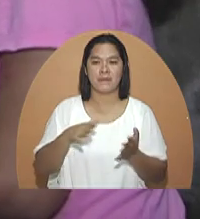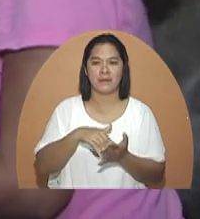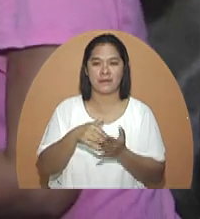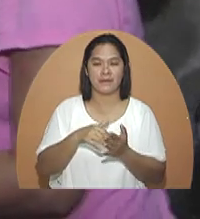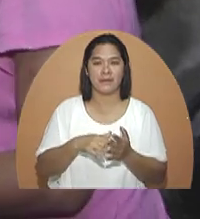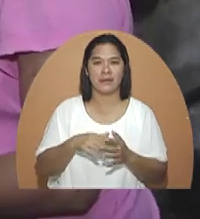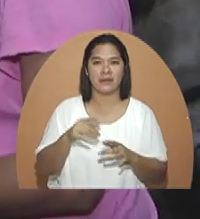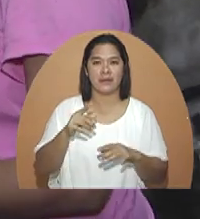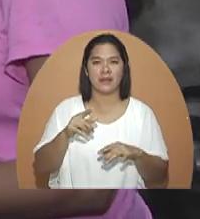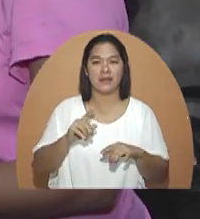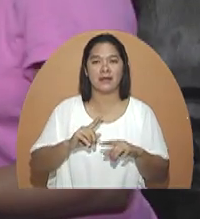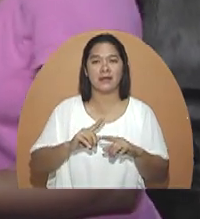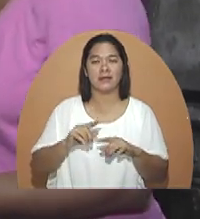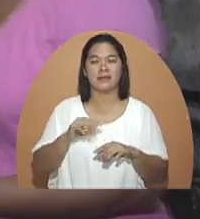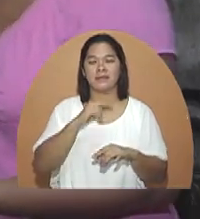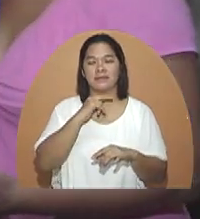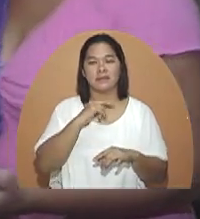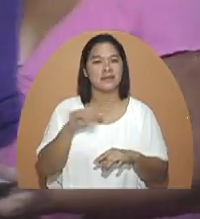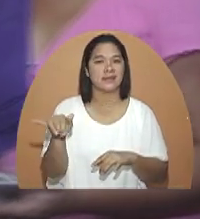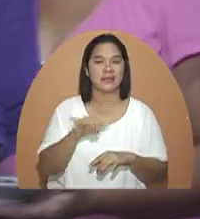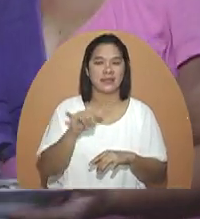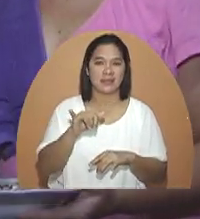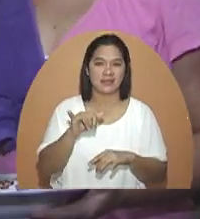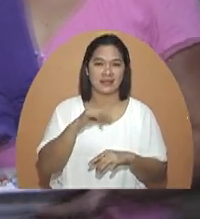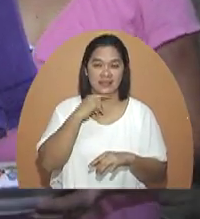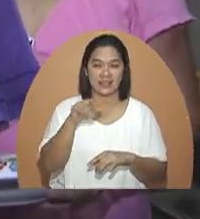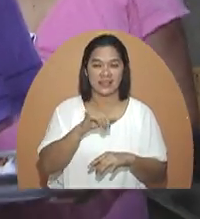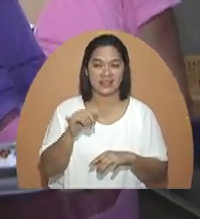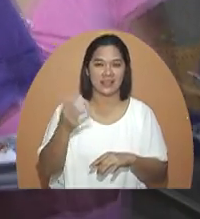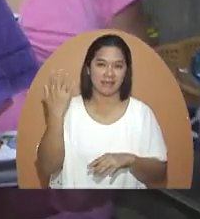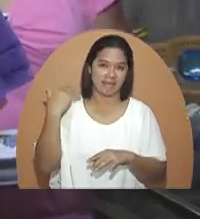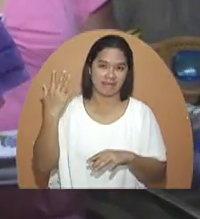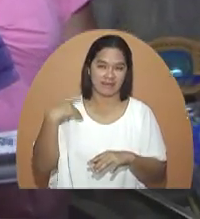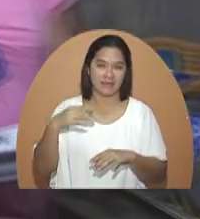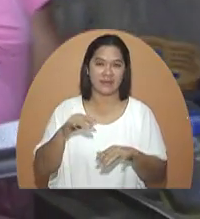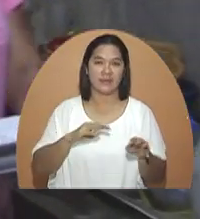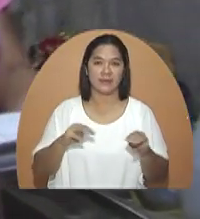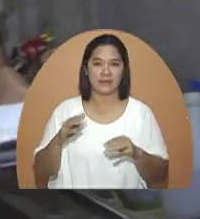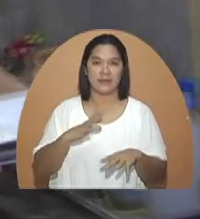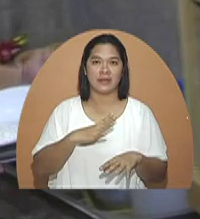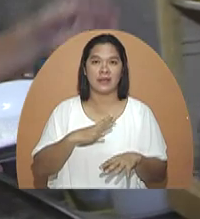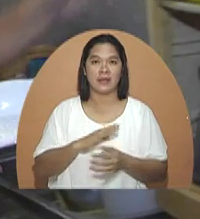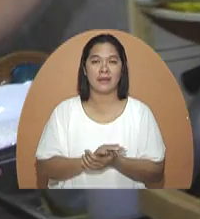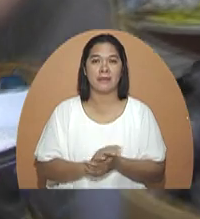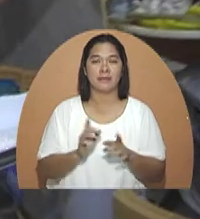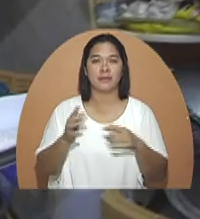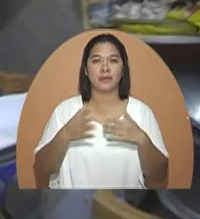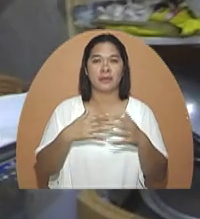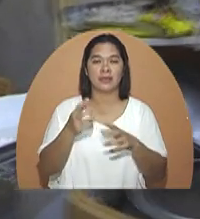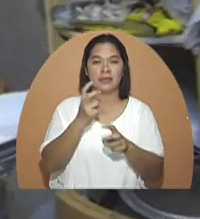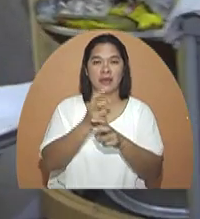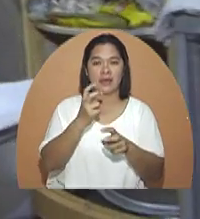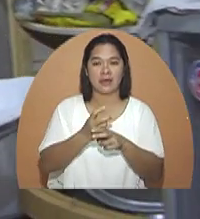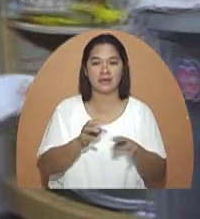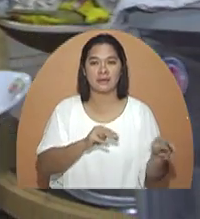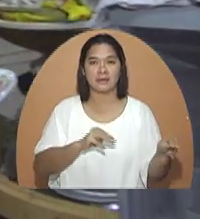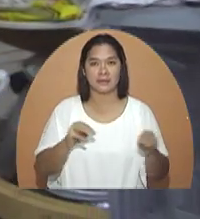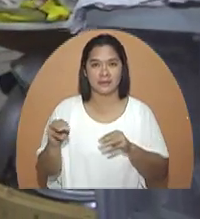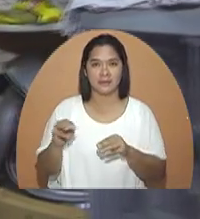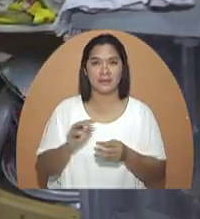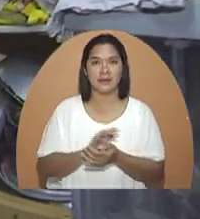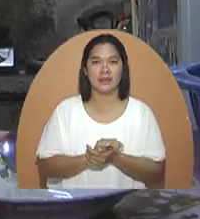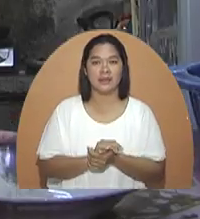aiwan, hindi mo maintindihan po. Hindi na kagaya noon nga, okay na ang kilos ko ngayon. Bagamat medyo hirap pa rin siya